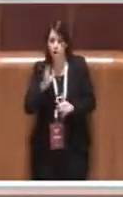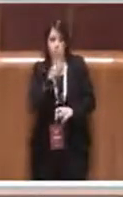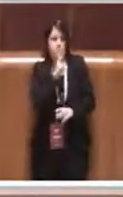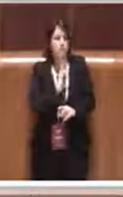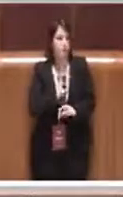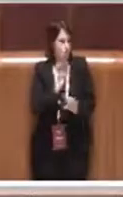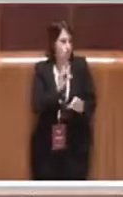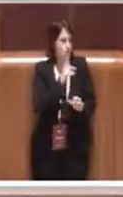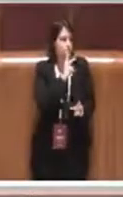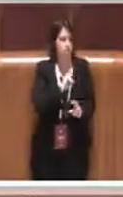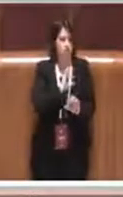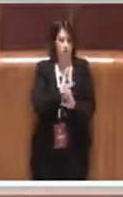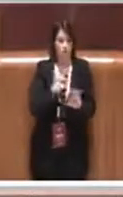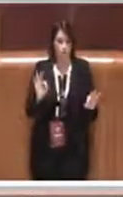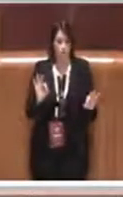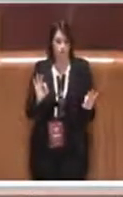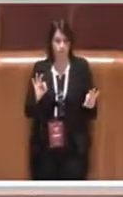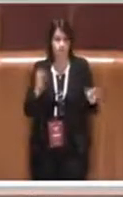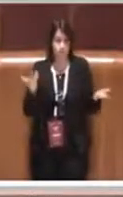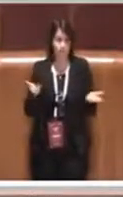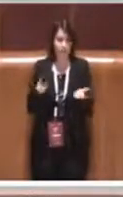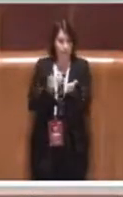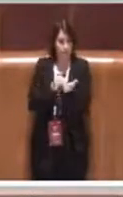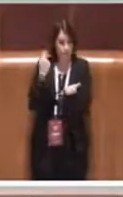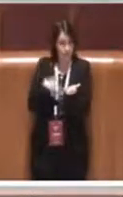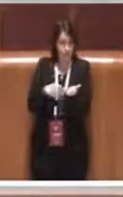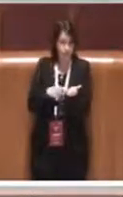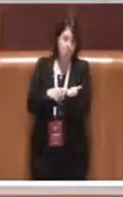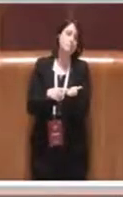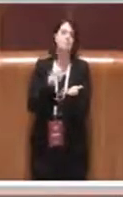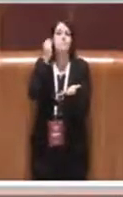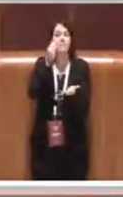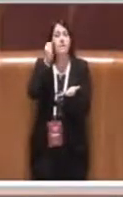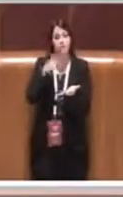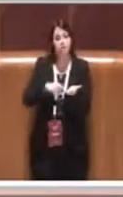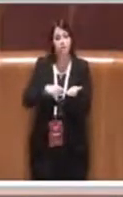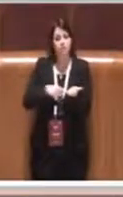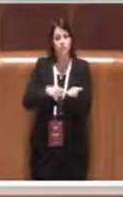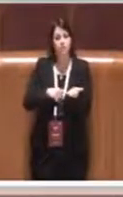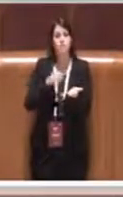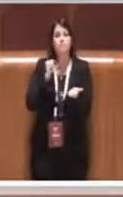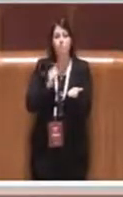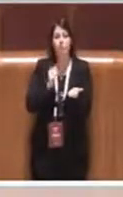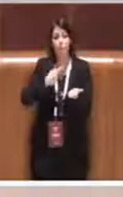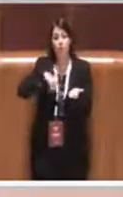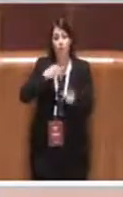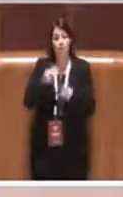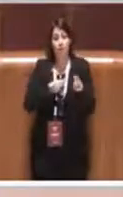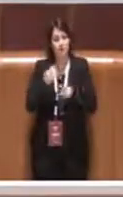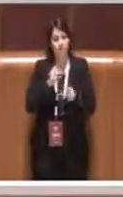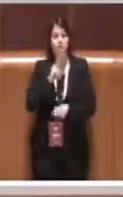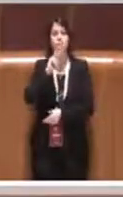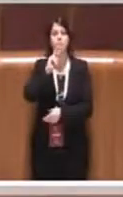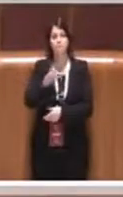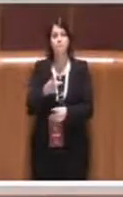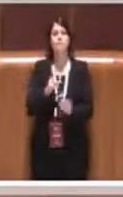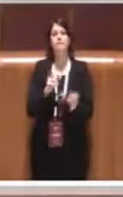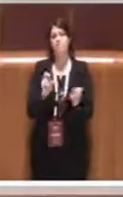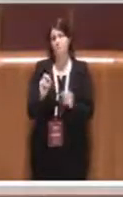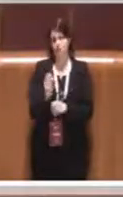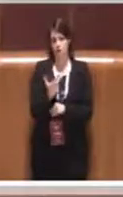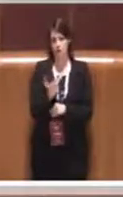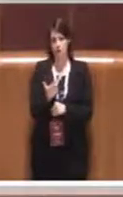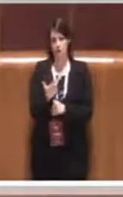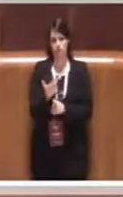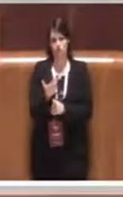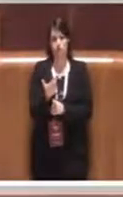emendamento secondo me riusciremo a dare risposte come amministrazione in tempi più rapidi a